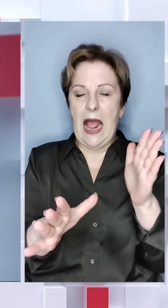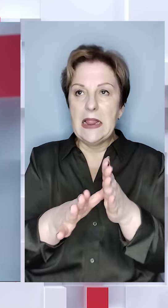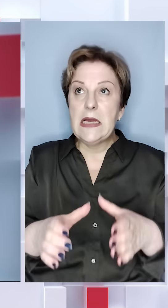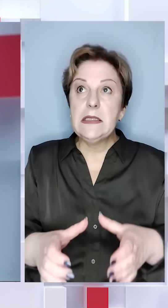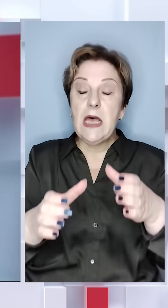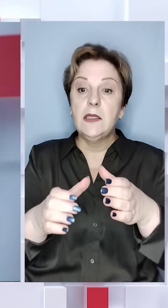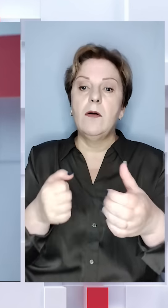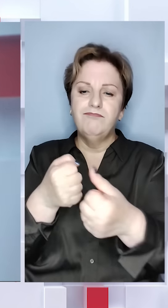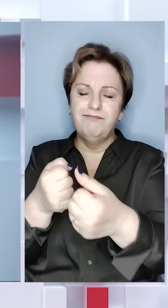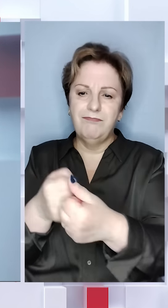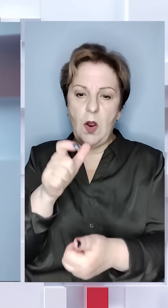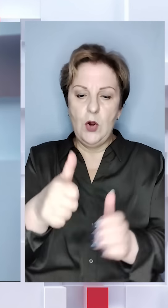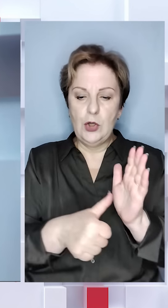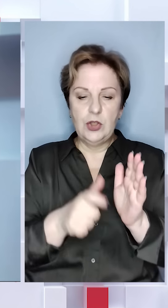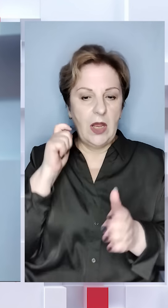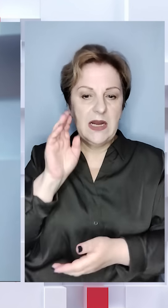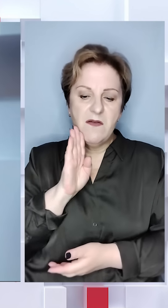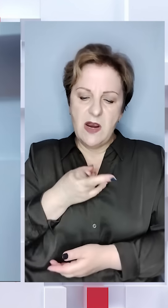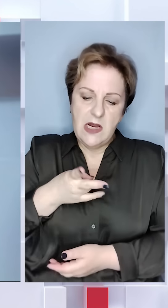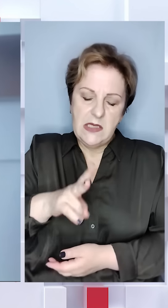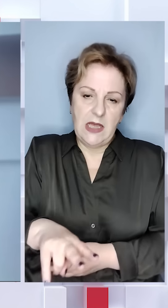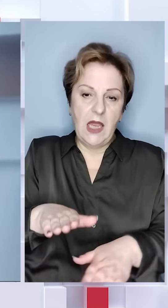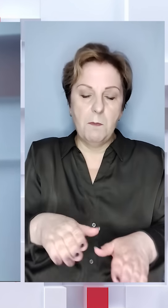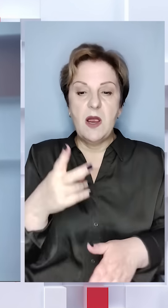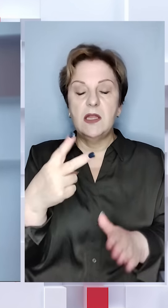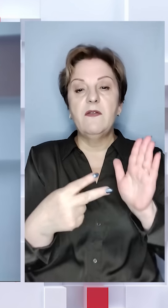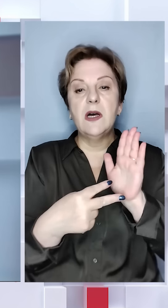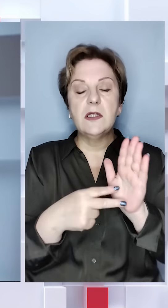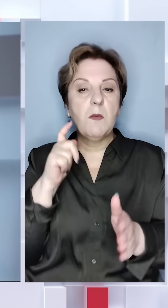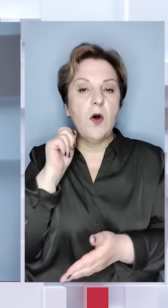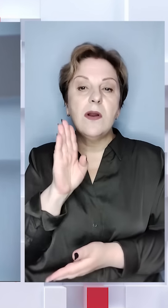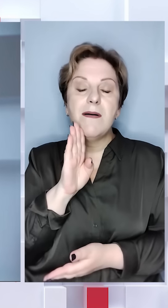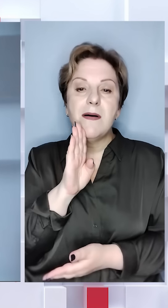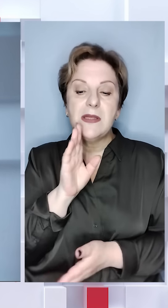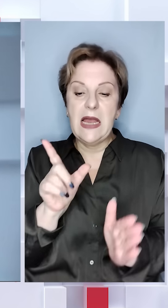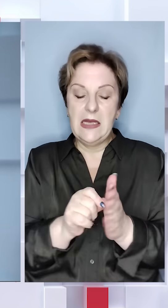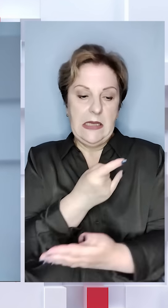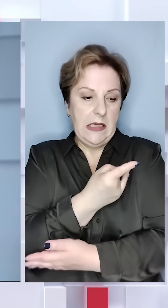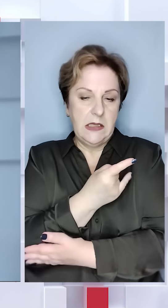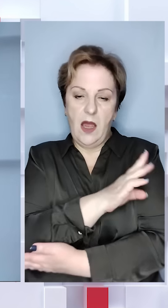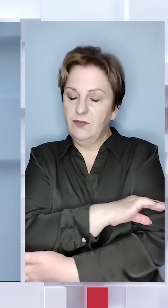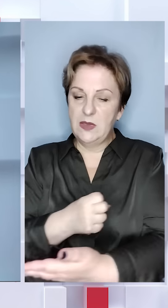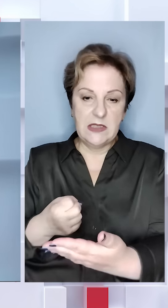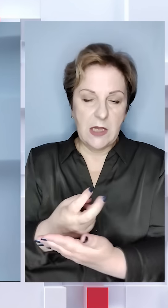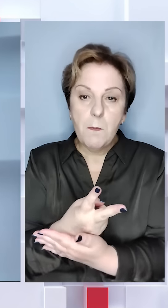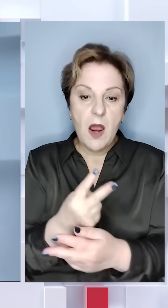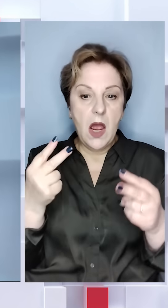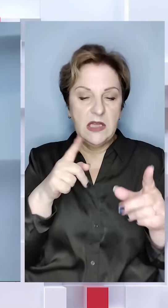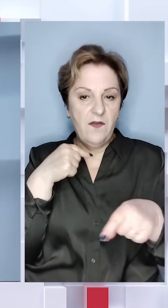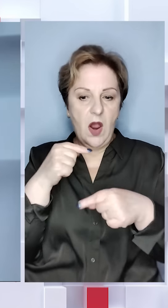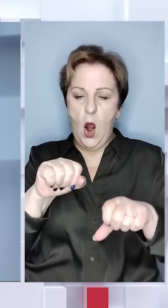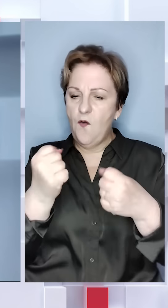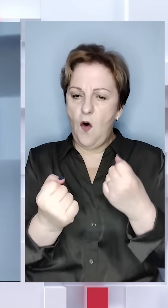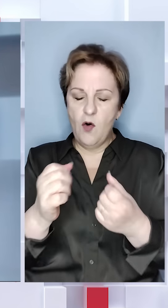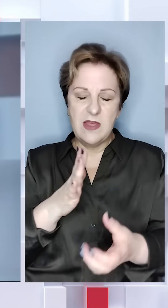стовп і людей. Шестирічна дівчинка загинула на місці. 27-річну жінку з немовлям забрала швидка. Свідки